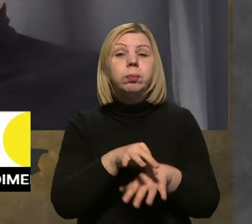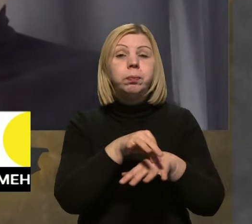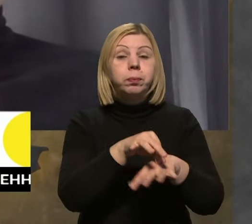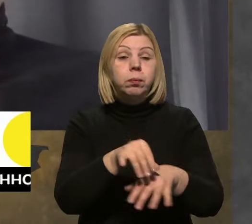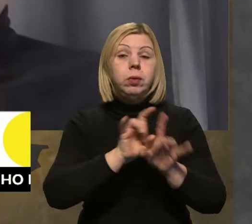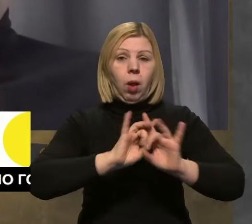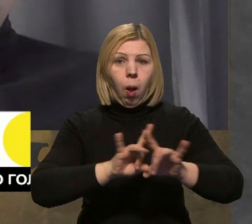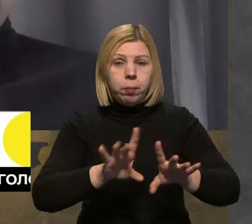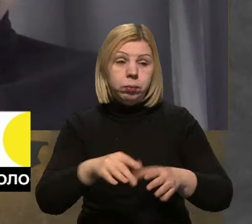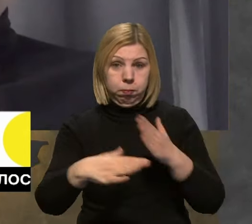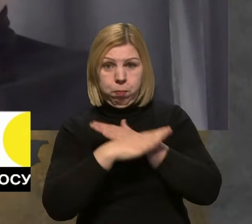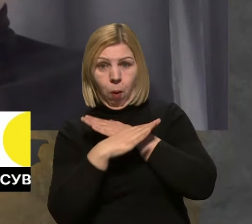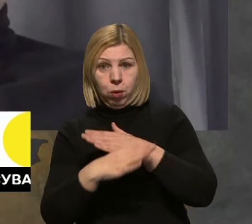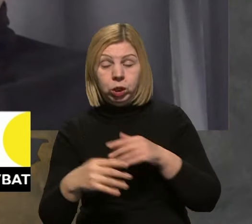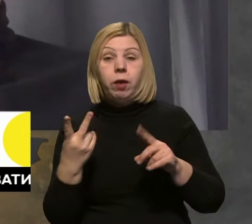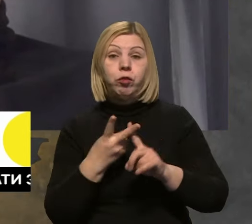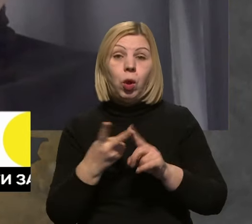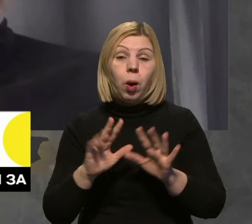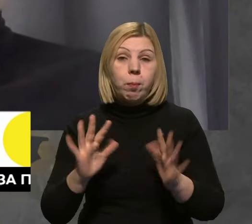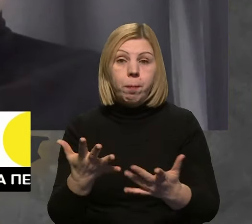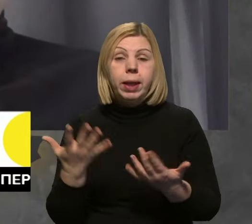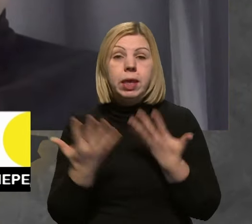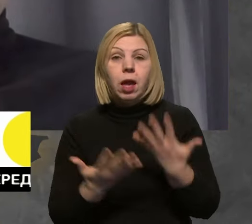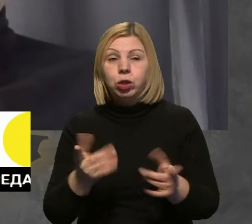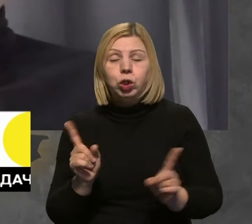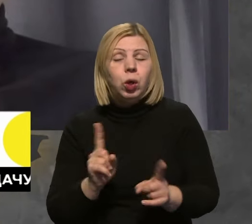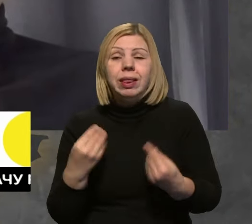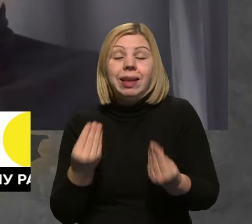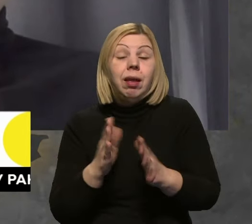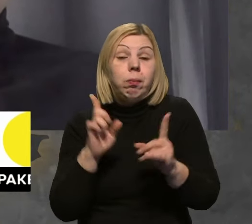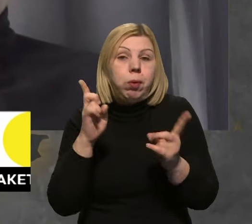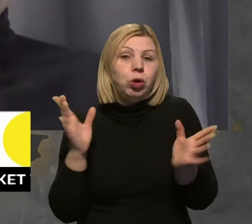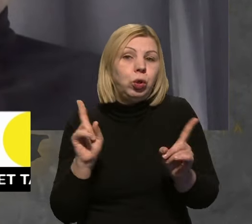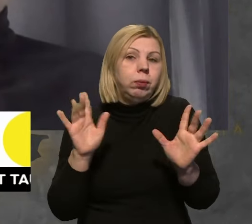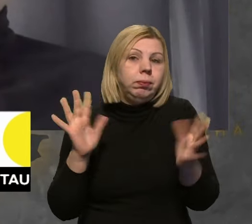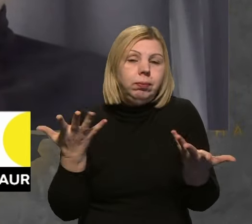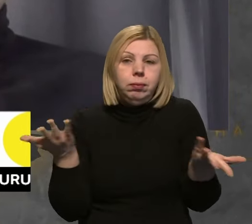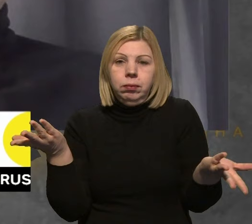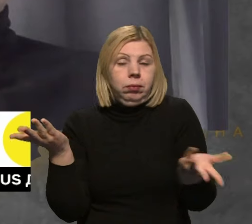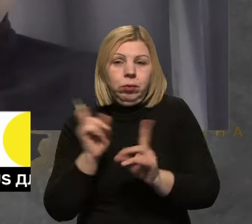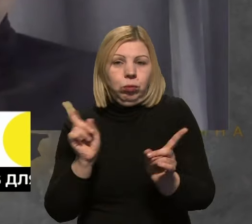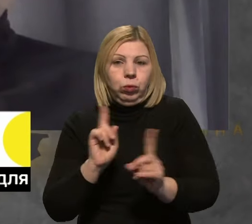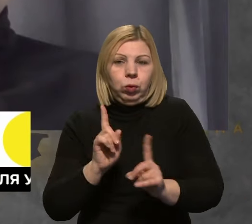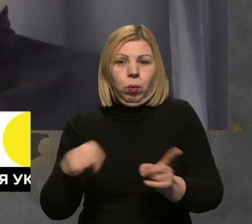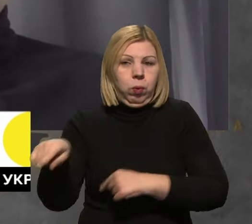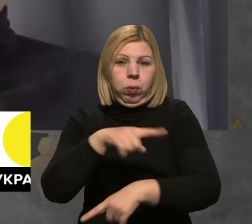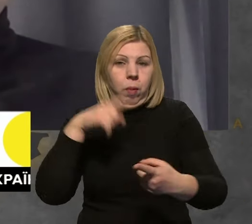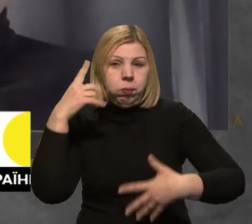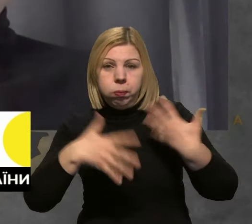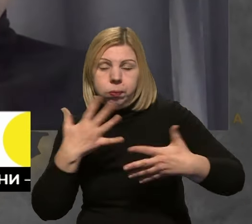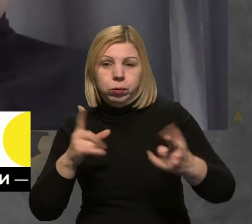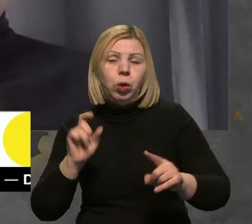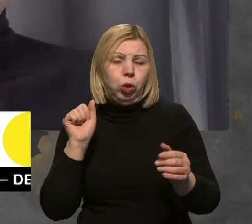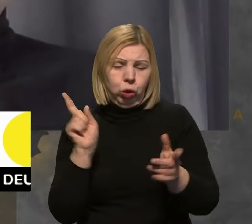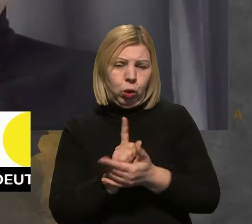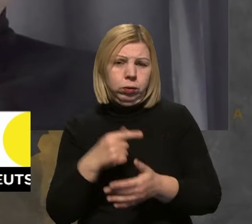пояснює, просить допомогу. Другий момент, якщо щось, надай Бог, стається в цьому процесі, є гаряча лінія Міністерства оборони, коли теж можна звернутися.